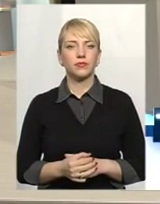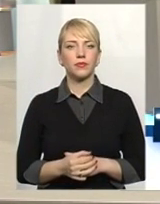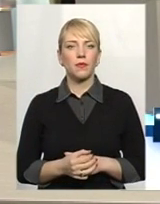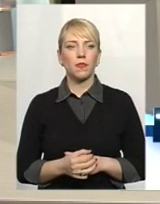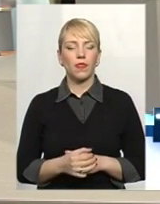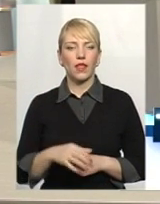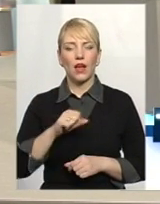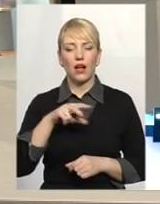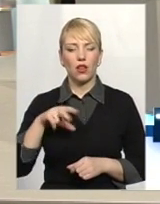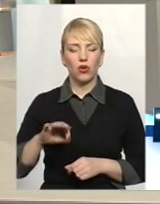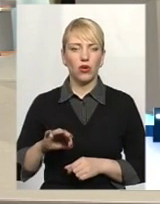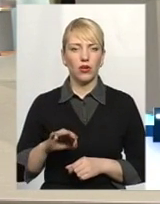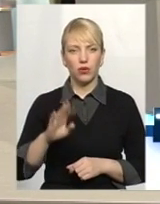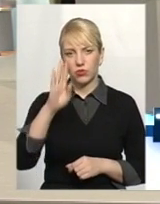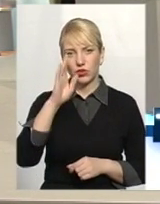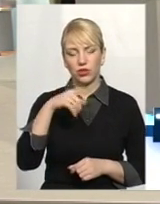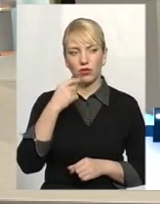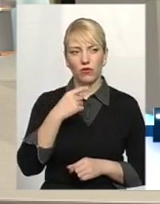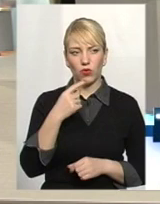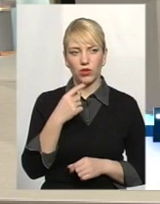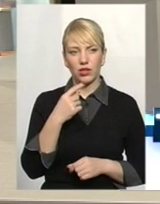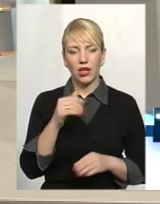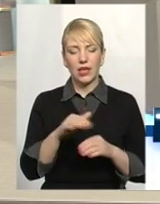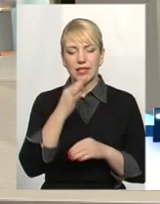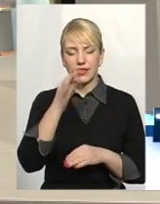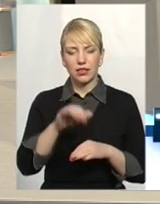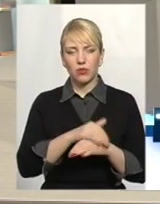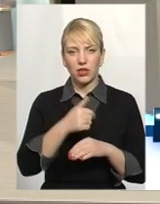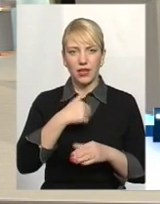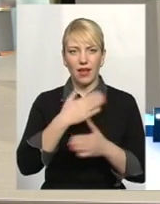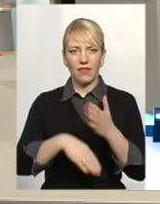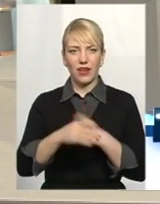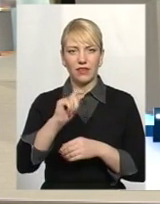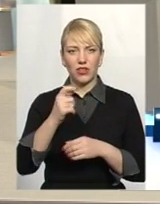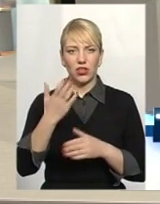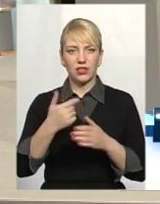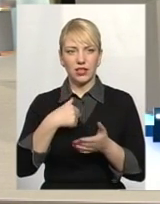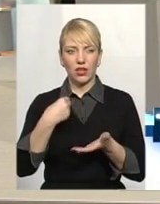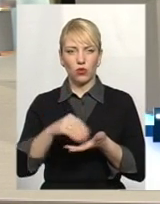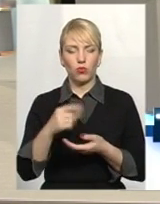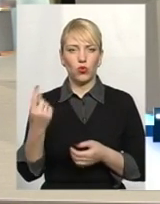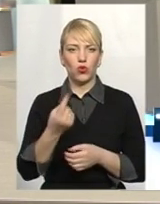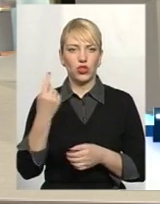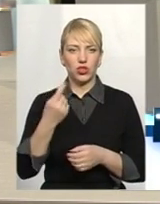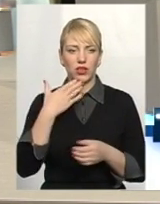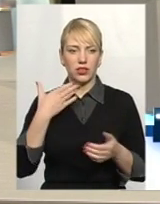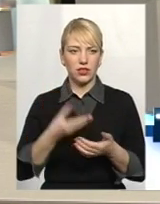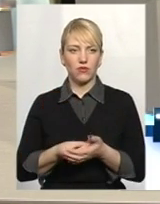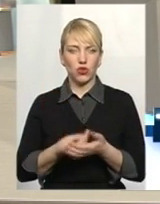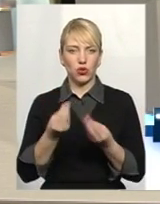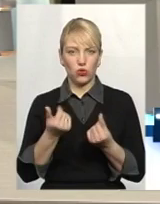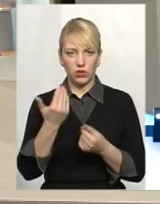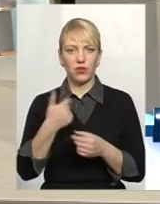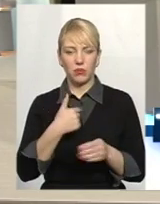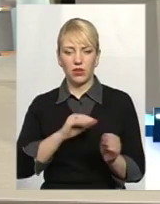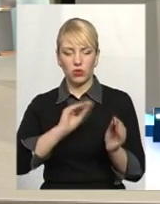Ми слухаємо вас говорити. Скажіть, будь ласка, я в один вліт війни. Якщо я куплю лічильник свої гроші, ви